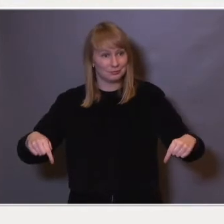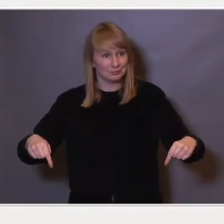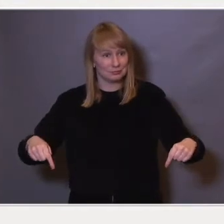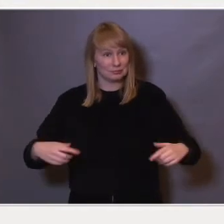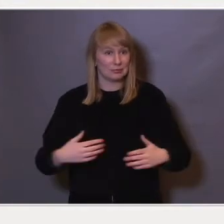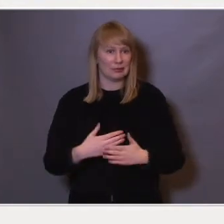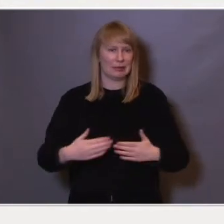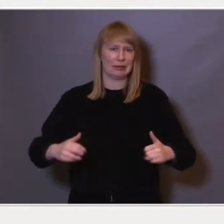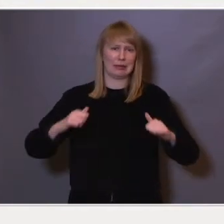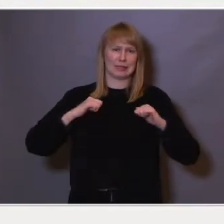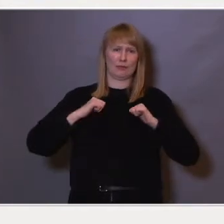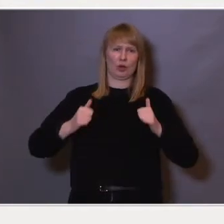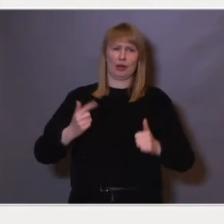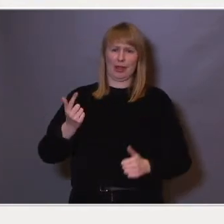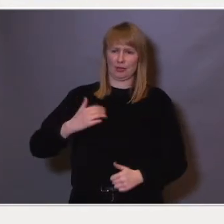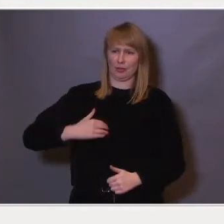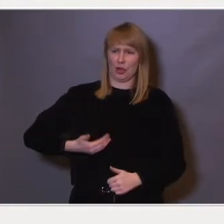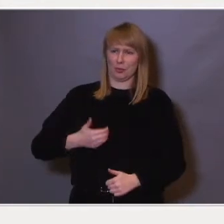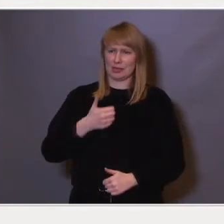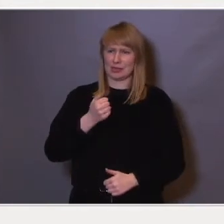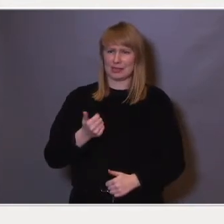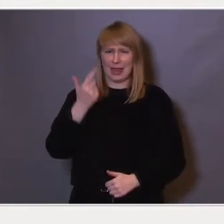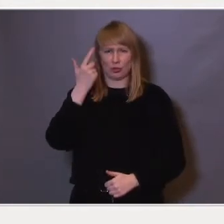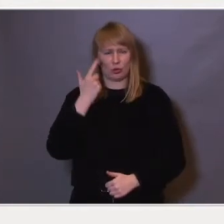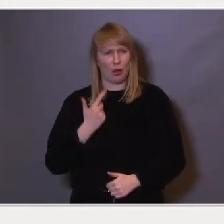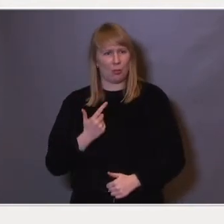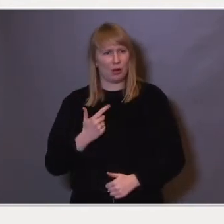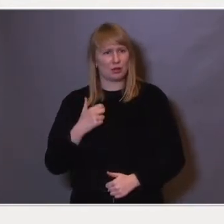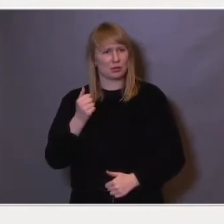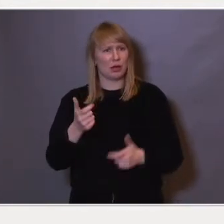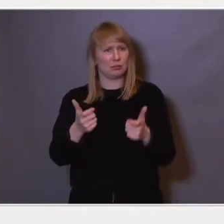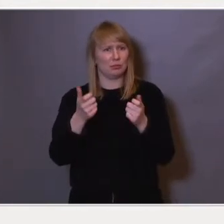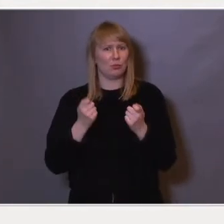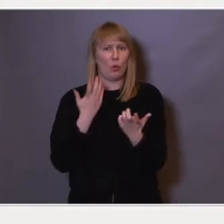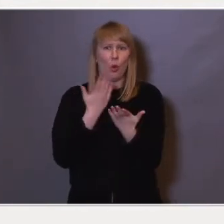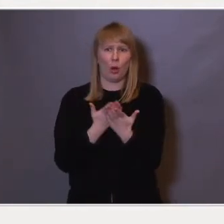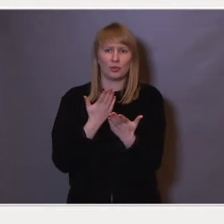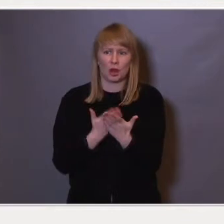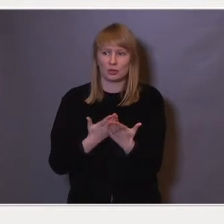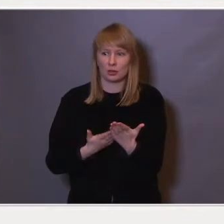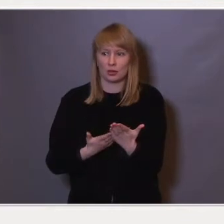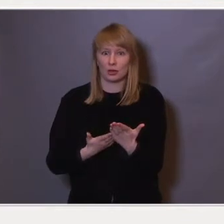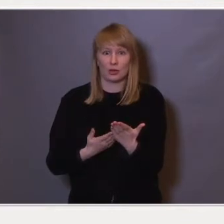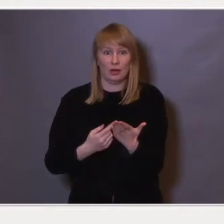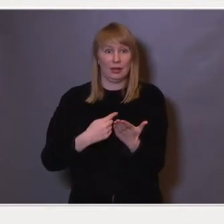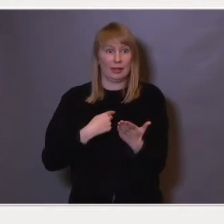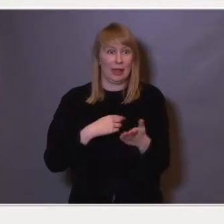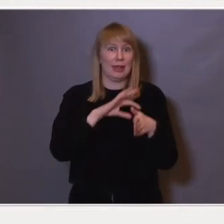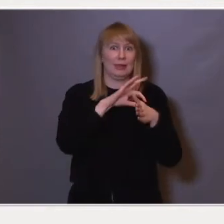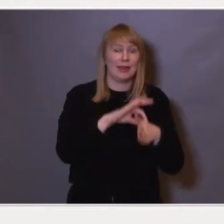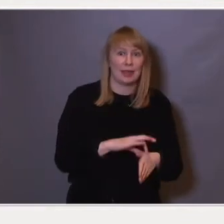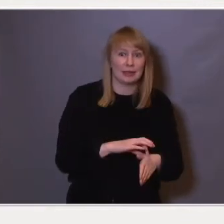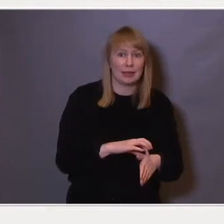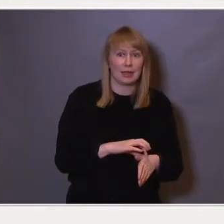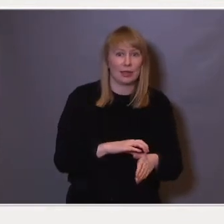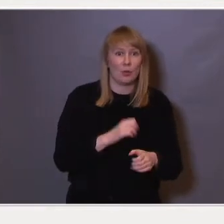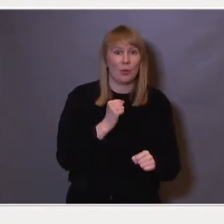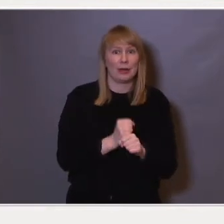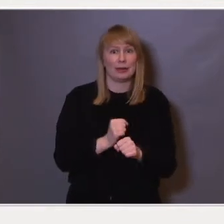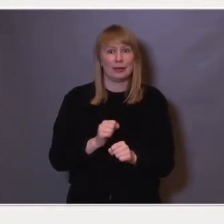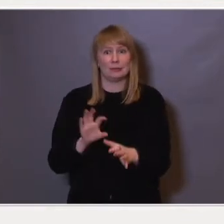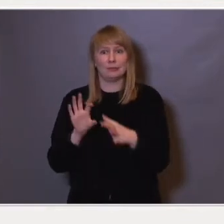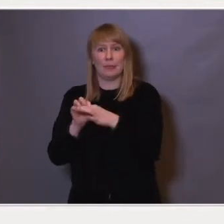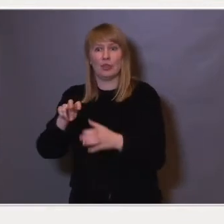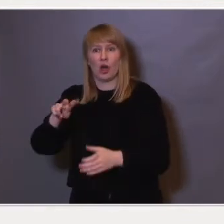selvfølge at en dame på 61 år skal få et oppdrag sånn dette, og særlig ikke når man er lege og tilhører en annen